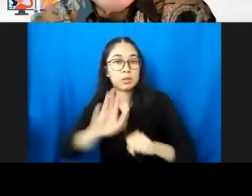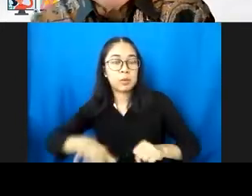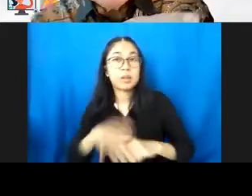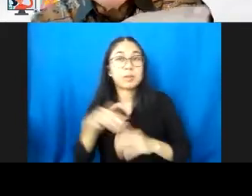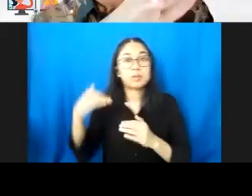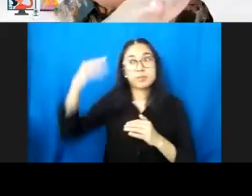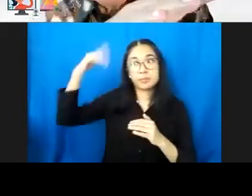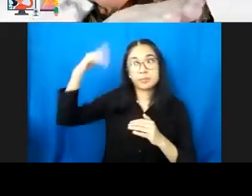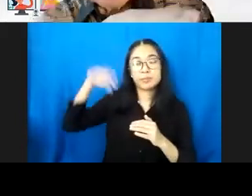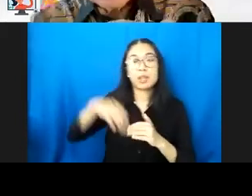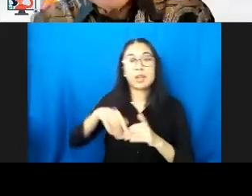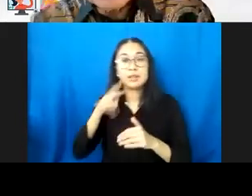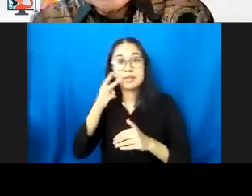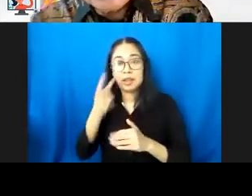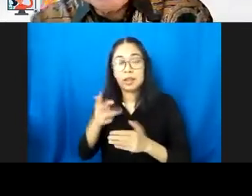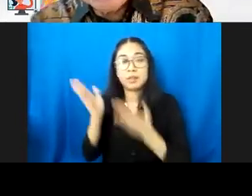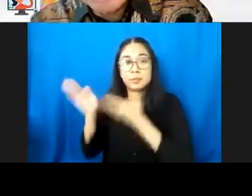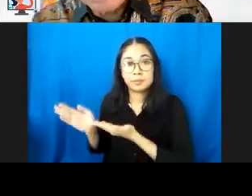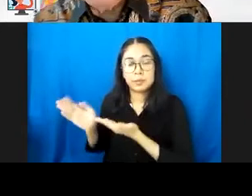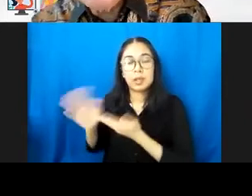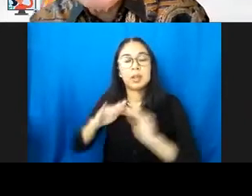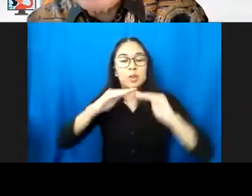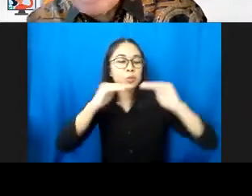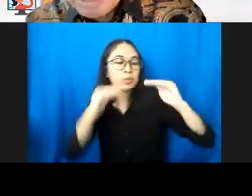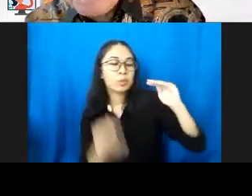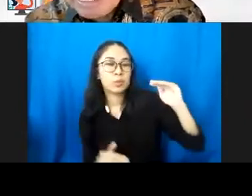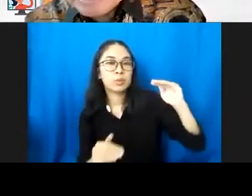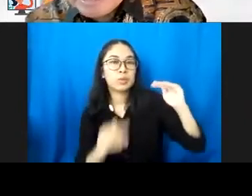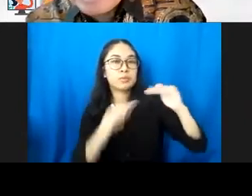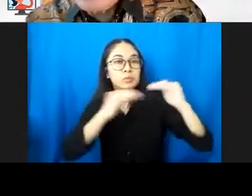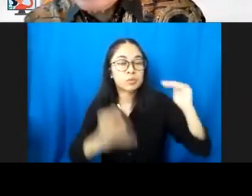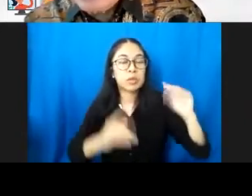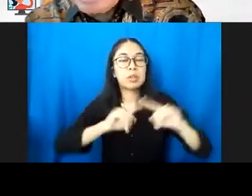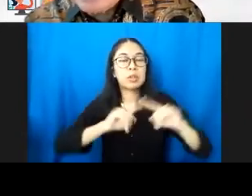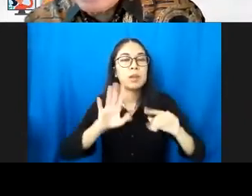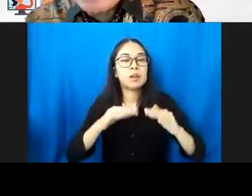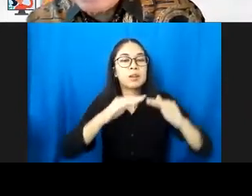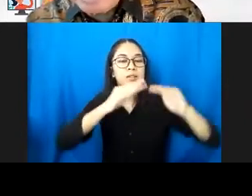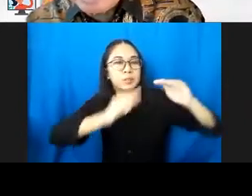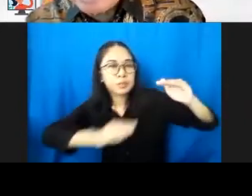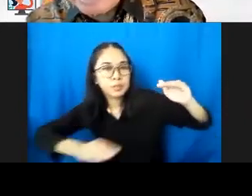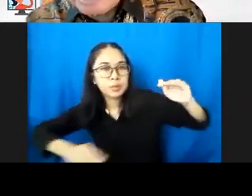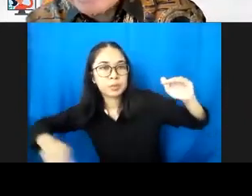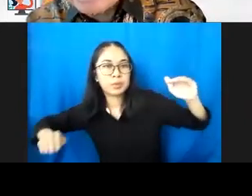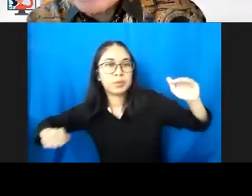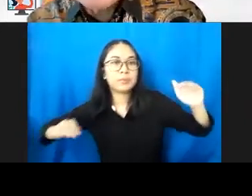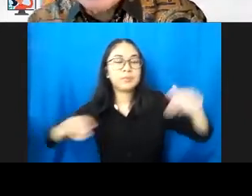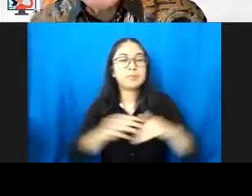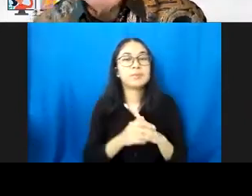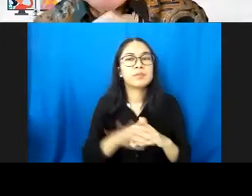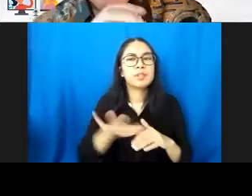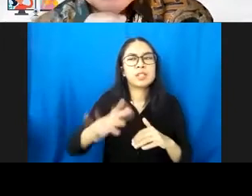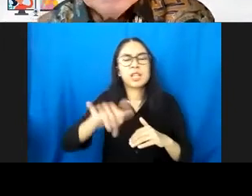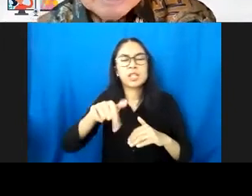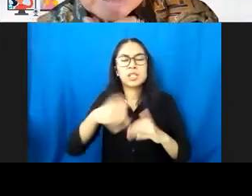biru muda, itu sudah turun, lumayan ya, turun, tapi mulai melandai, dan akhir-akhir ini agak tersendat